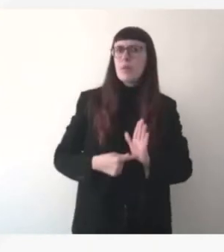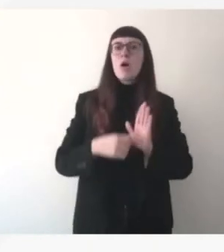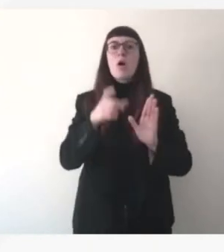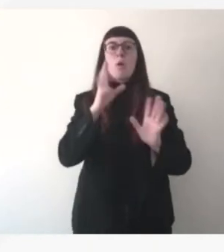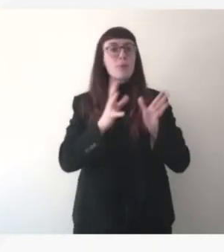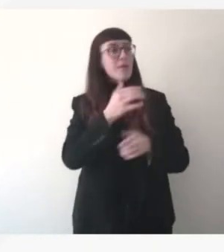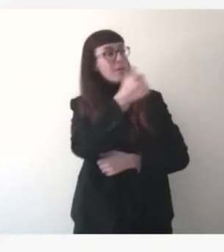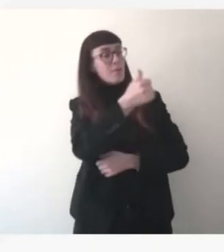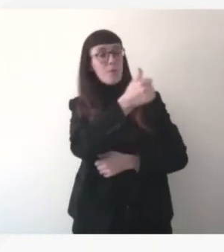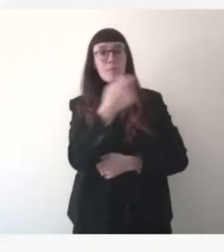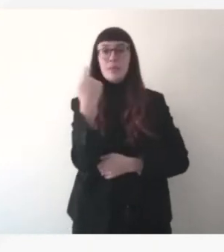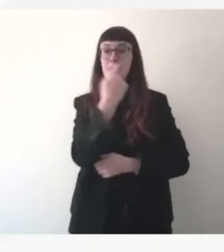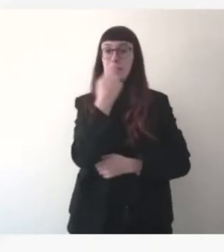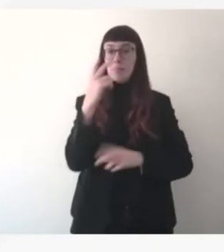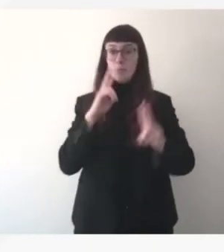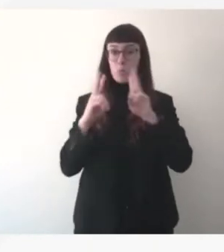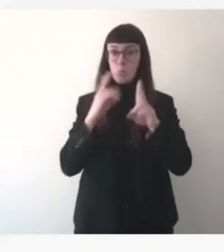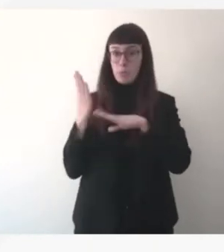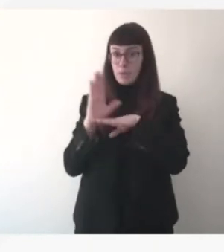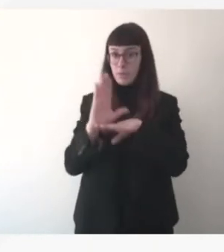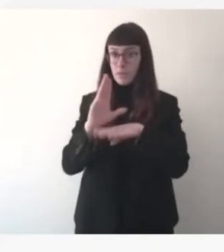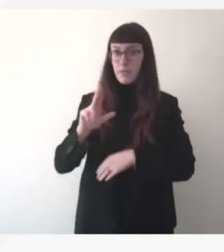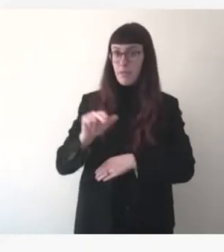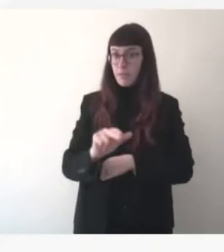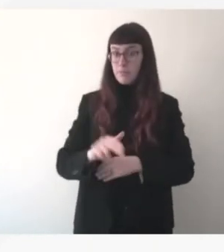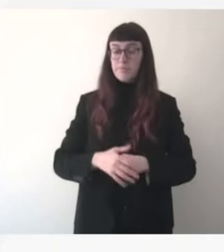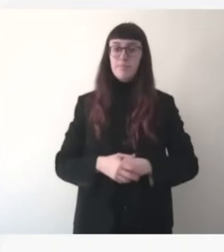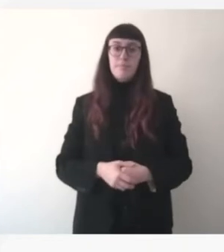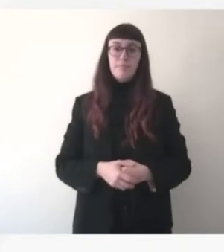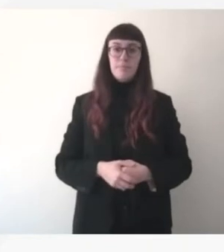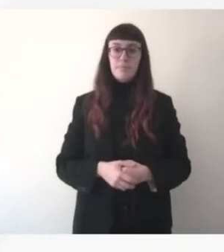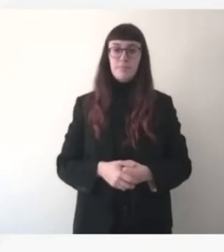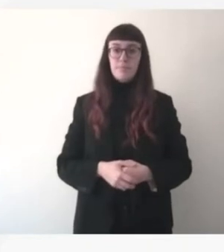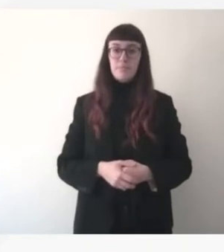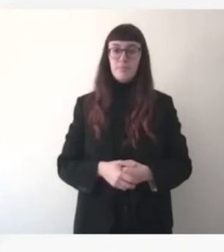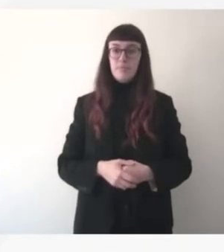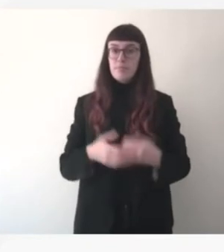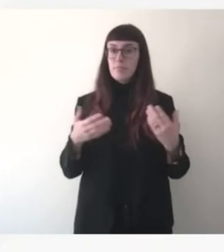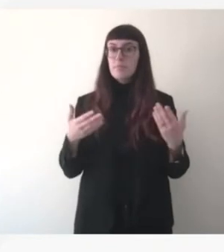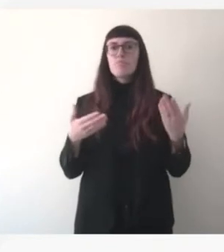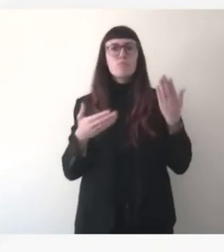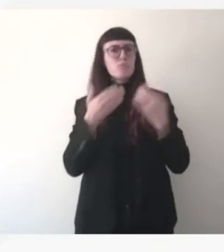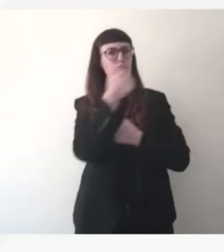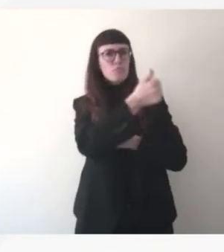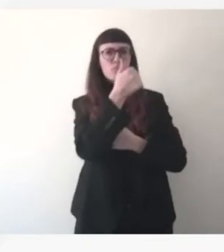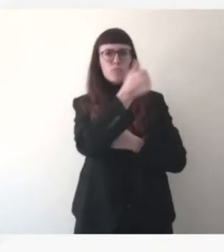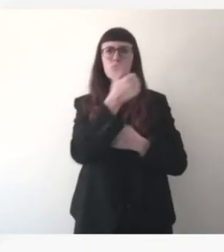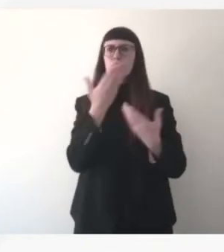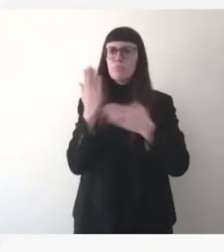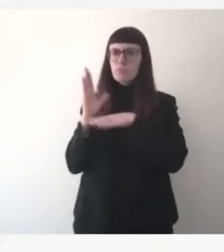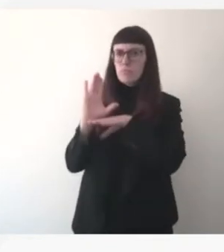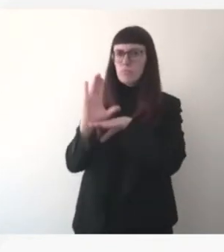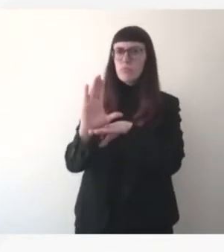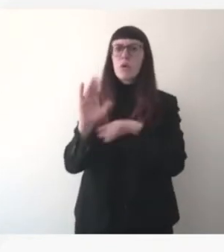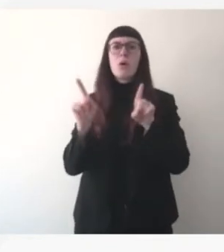'intervention et nous avons eu aussi l'occasion, mais je laisserai Thierry Breton revenir sur ceci, de discuter des propositions de